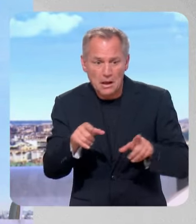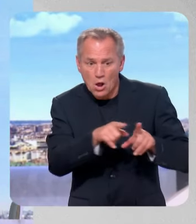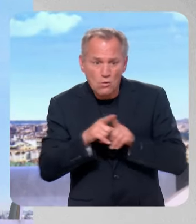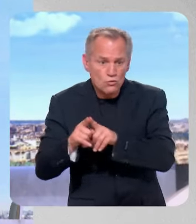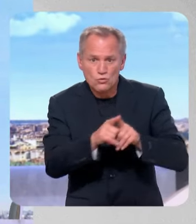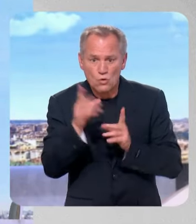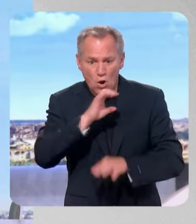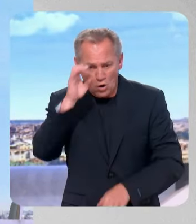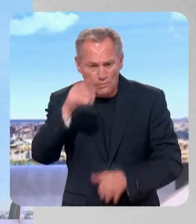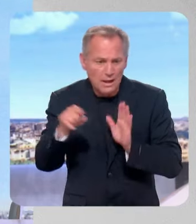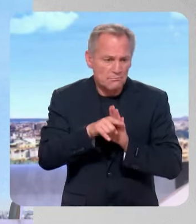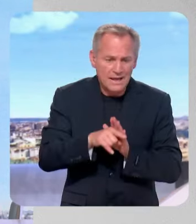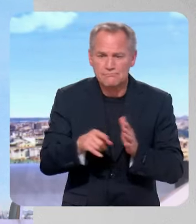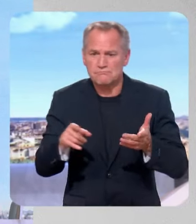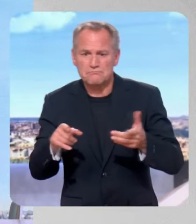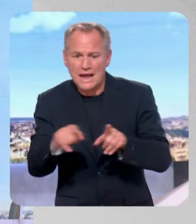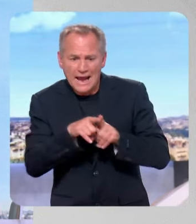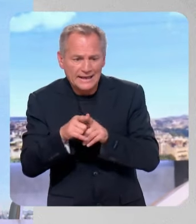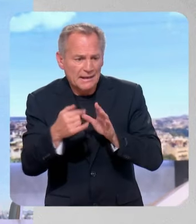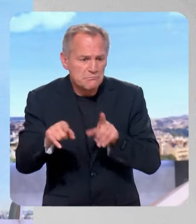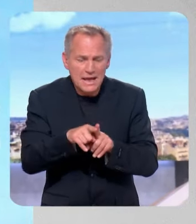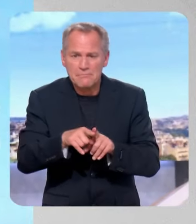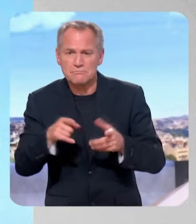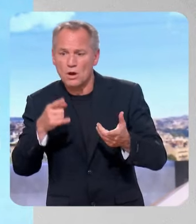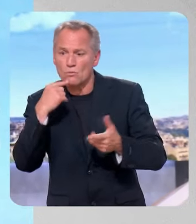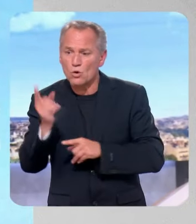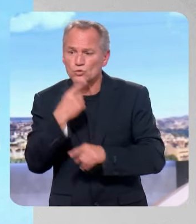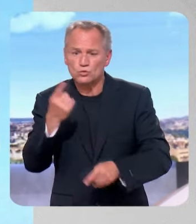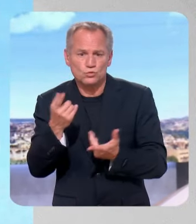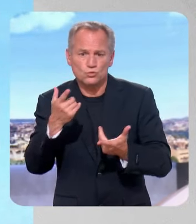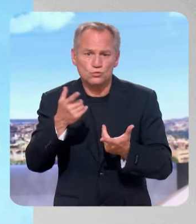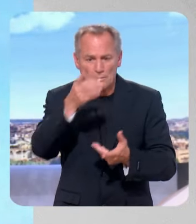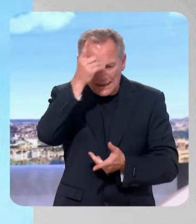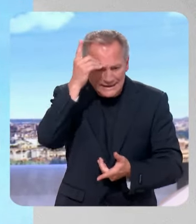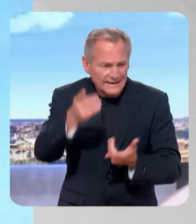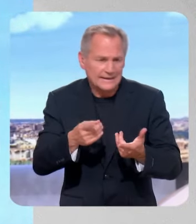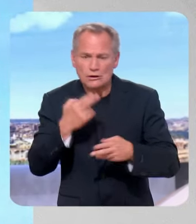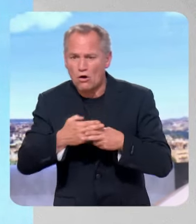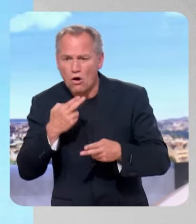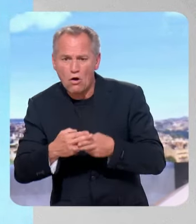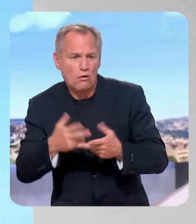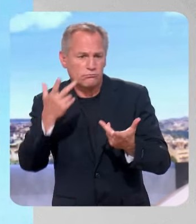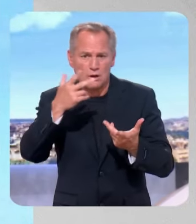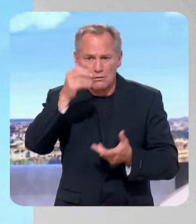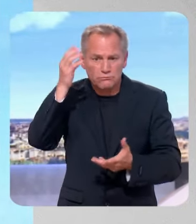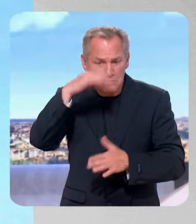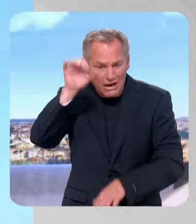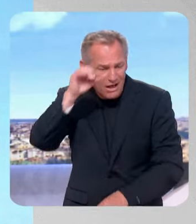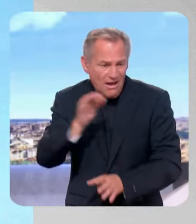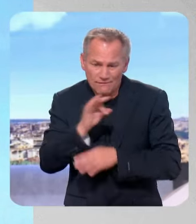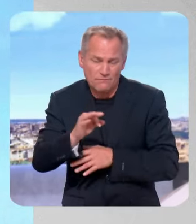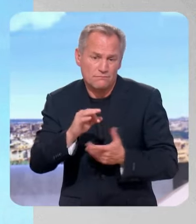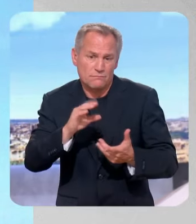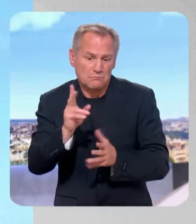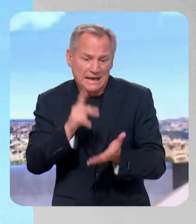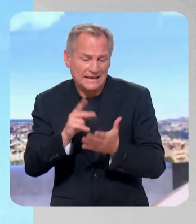conditions, à Paris, à Berlin, à Bruxelles, à Rome ou à Madrid, sans aucune contrainte, sans aucune difficulté. C'est ce qui nous permettra